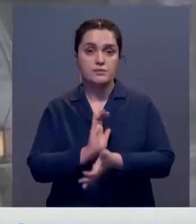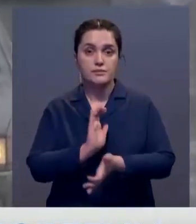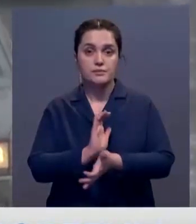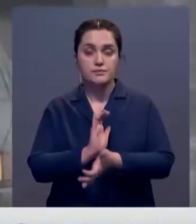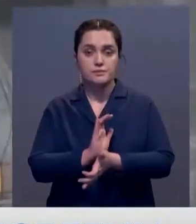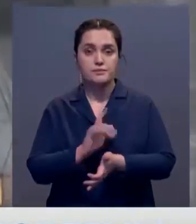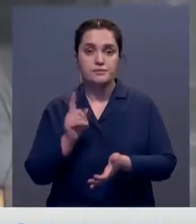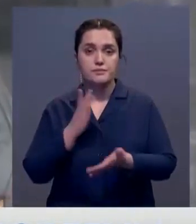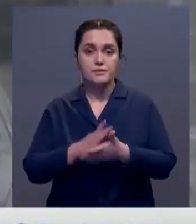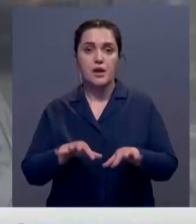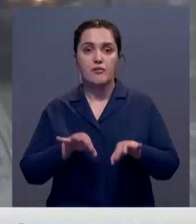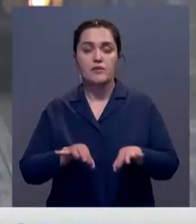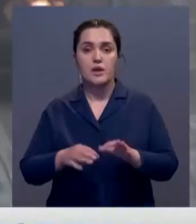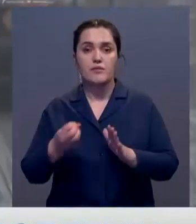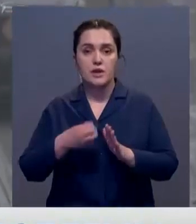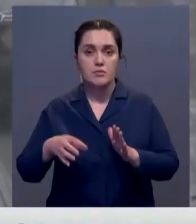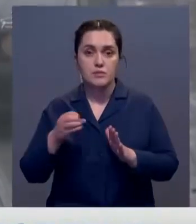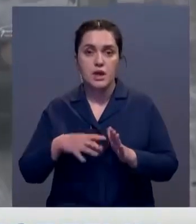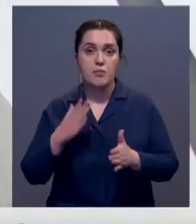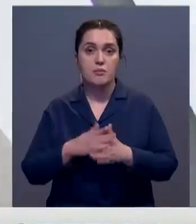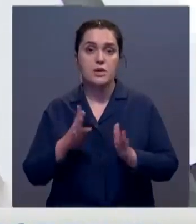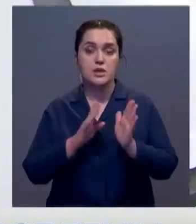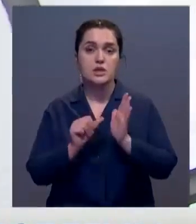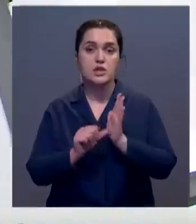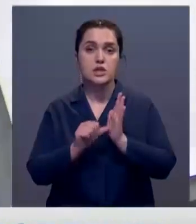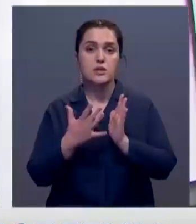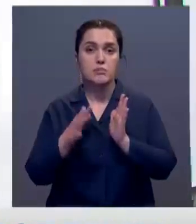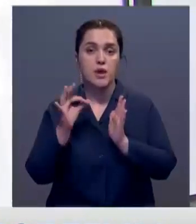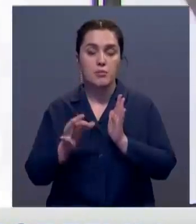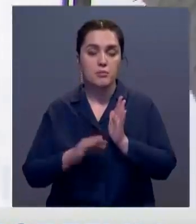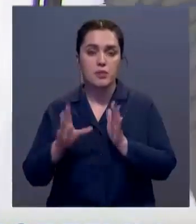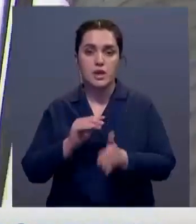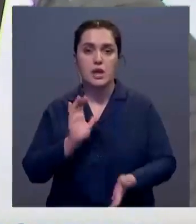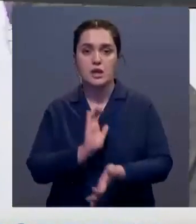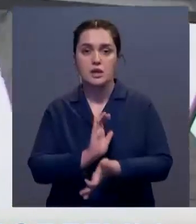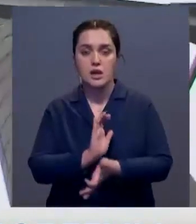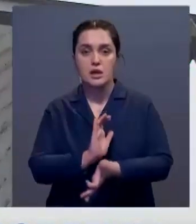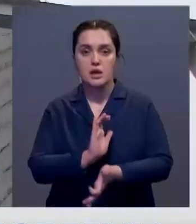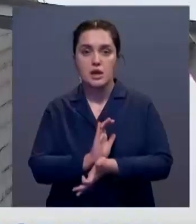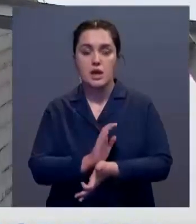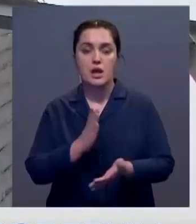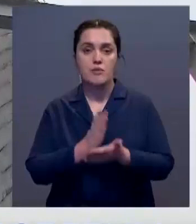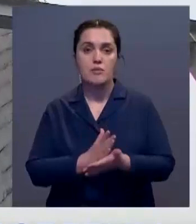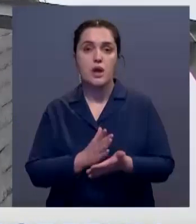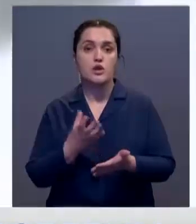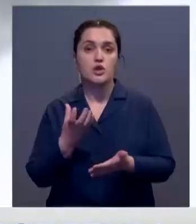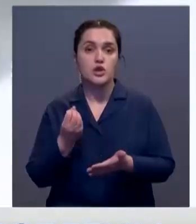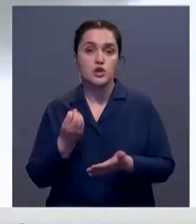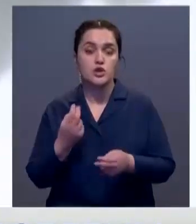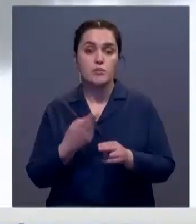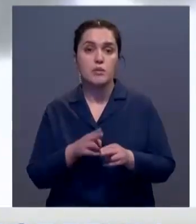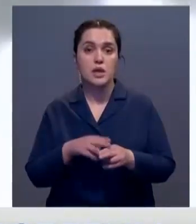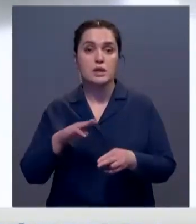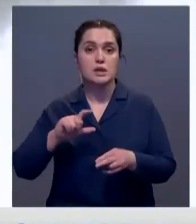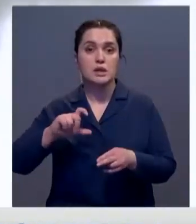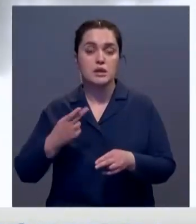загрязнения воздуха по-прежнему остается автотранспорт. На его долю приходится около 65% от всех выбросов. А